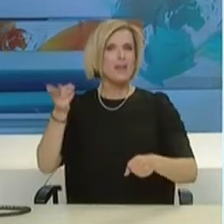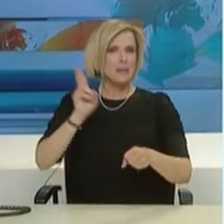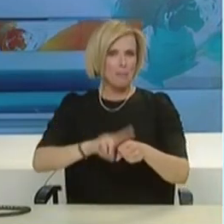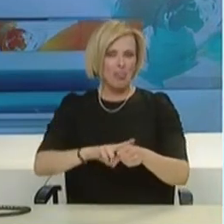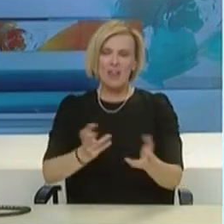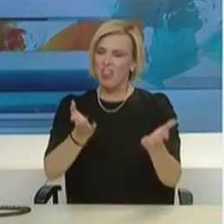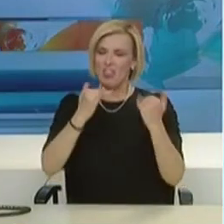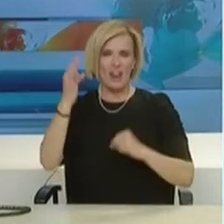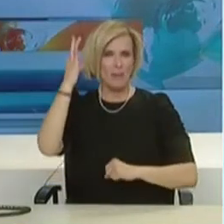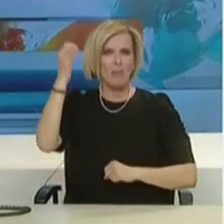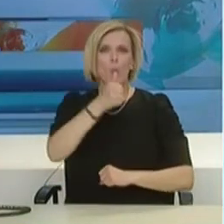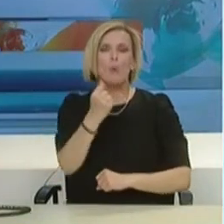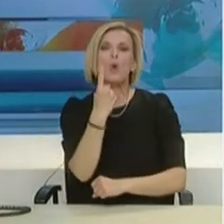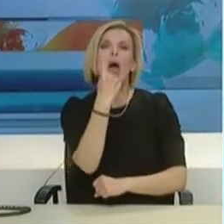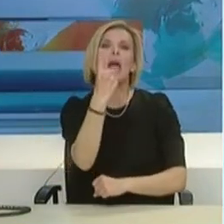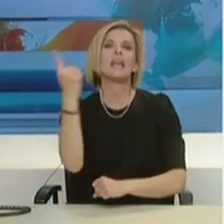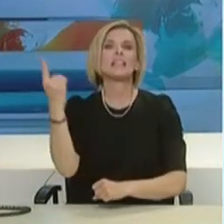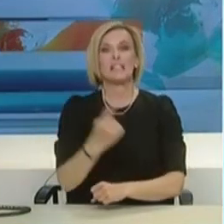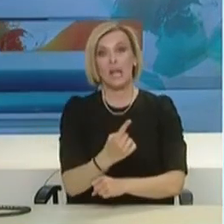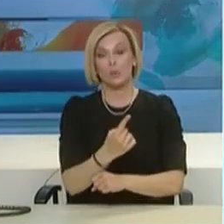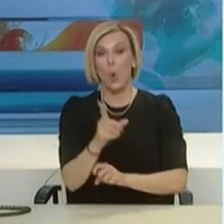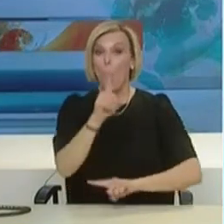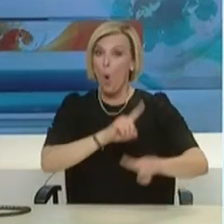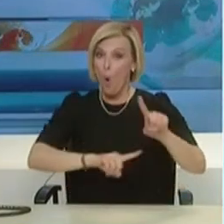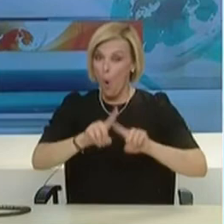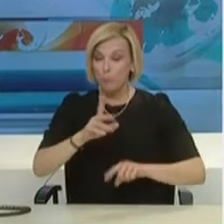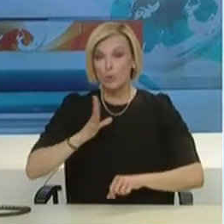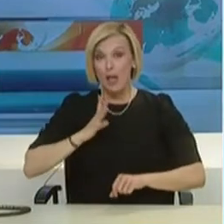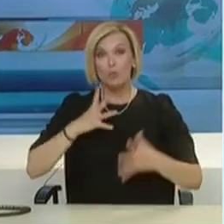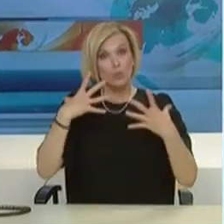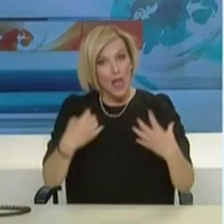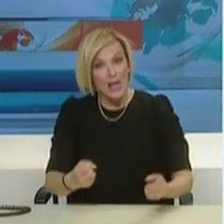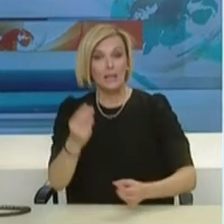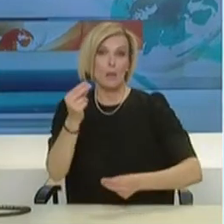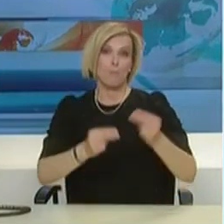ενώ σε αυτούς με υποκείμενα είναι μέχρι και 10 φορές ψηλότεροι.